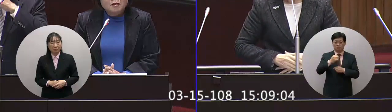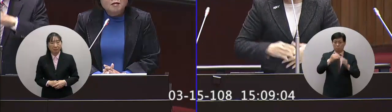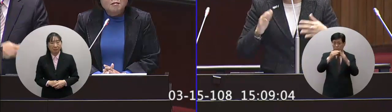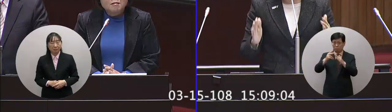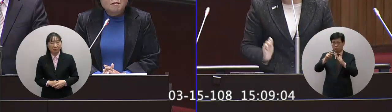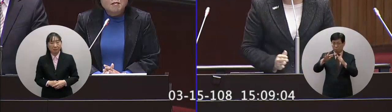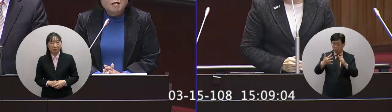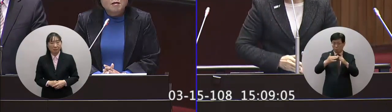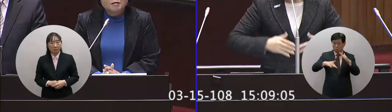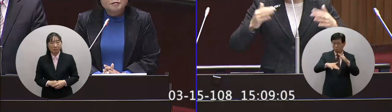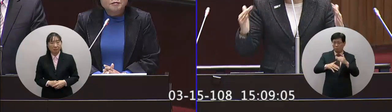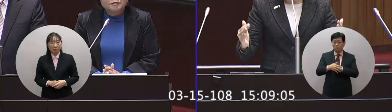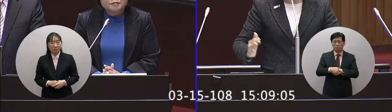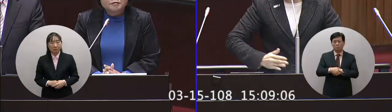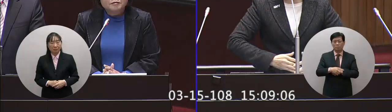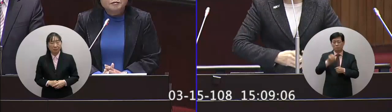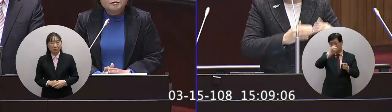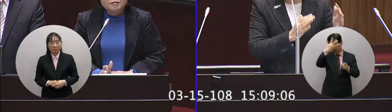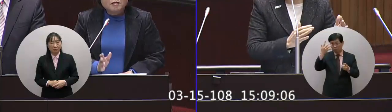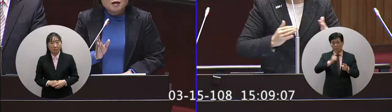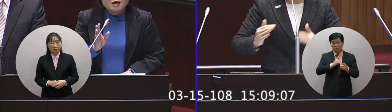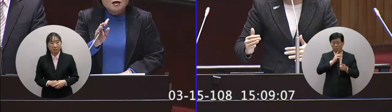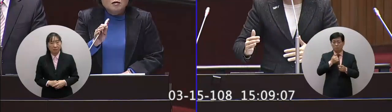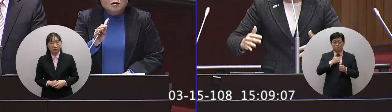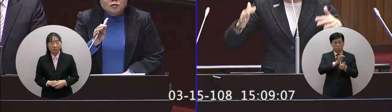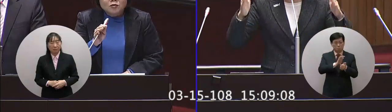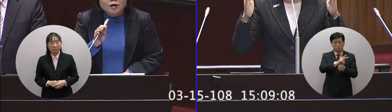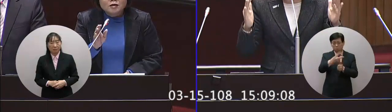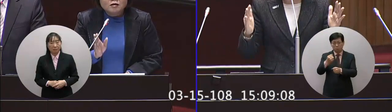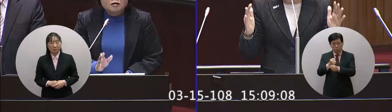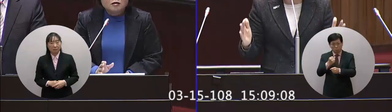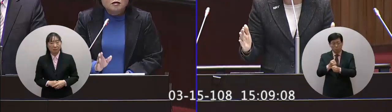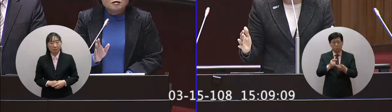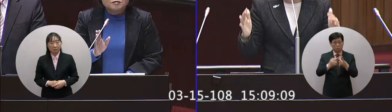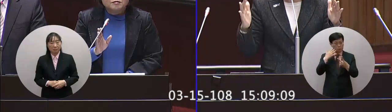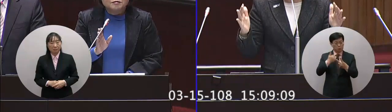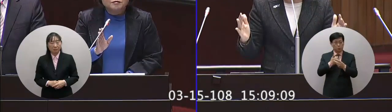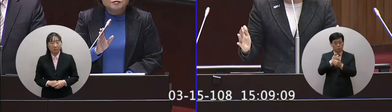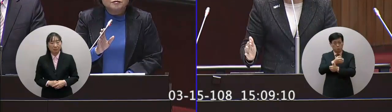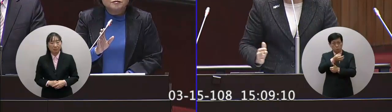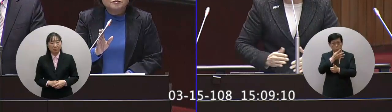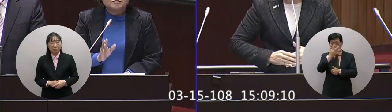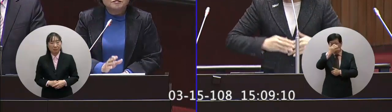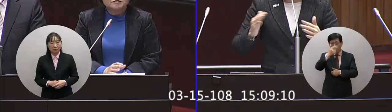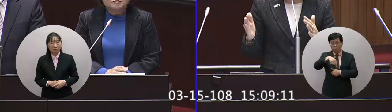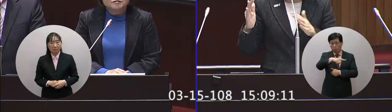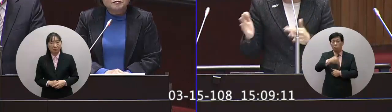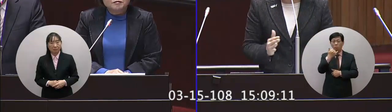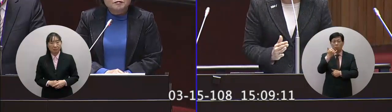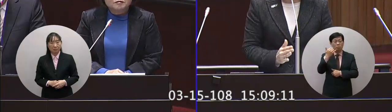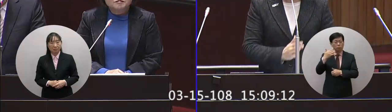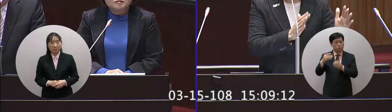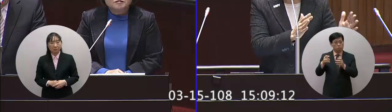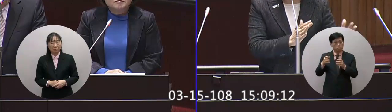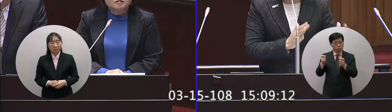他如何去年輕的去把輔導轉業或者是比較資深的你如何去如何